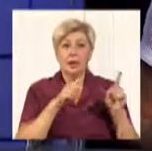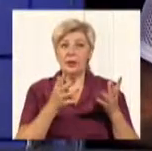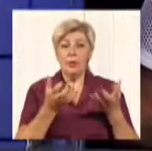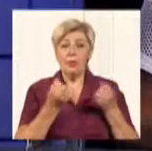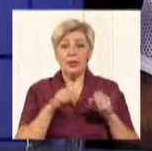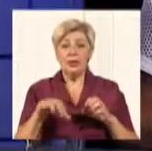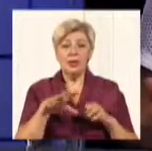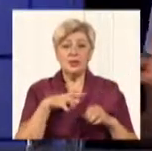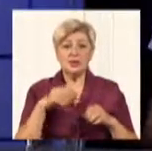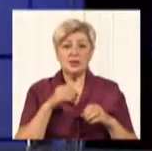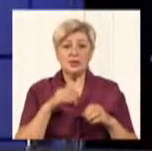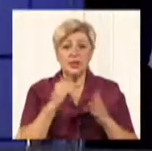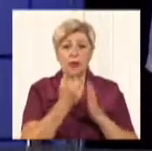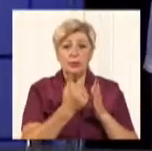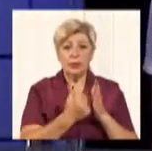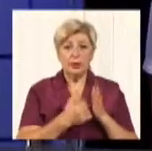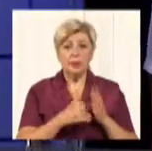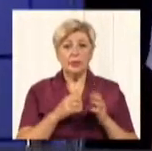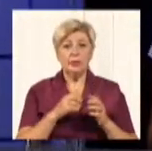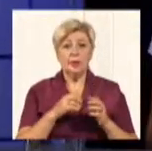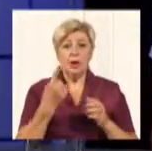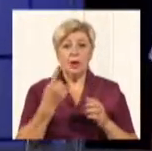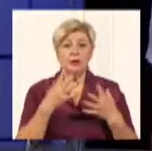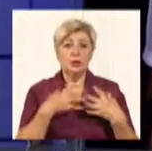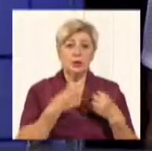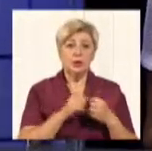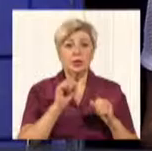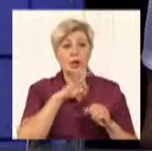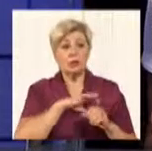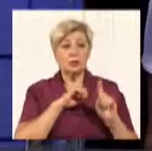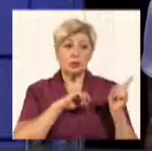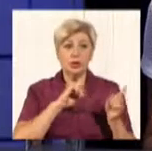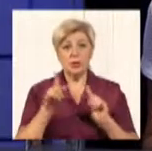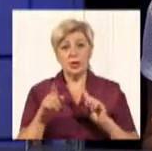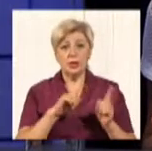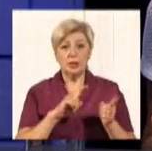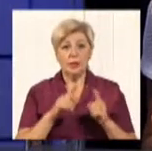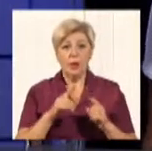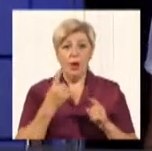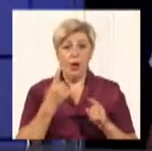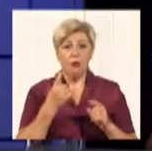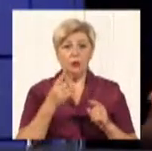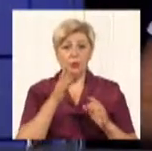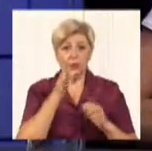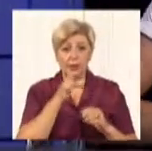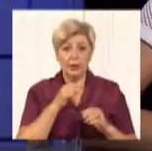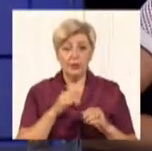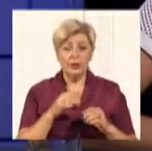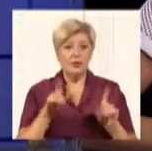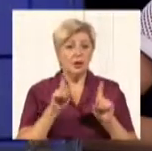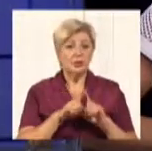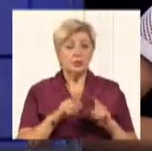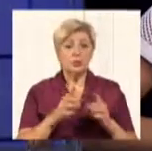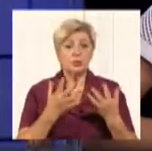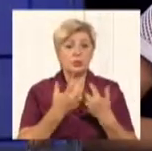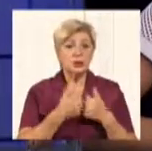програми, але аналог. І одна і та сама родина може користуватися і тим, і іншим водночас. Тому таку статистику,